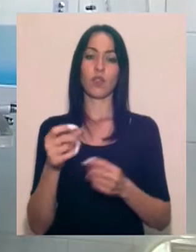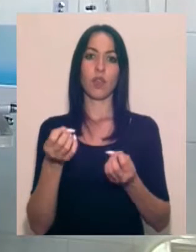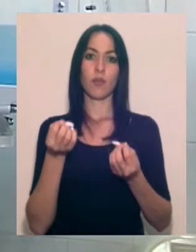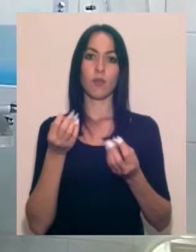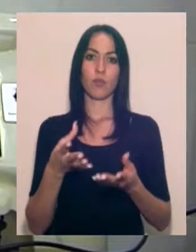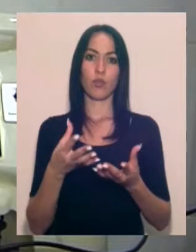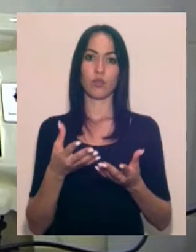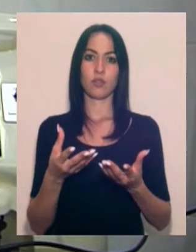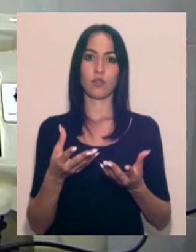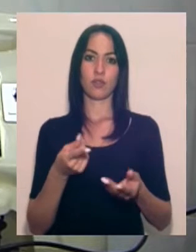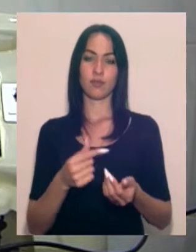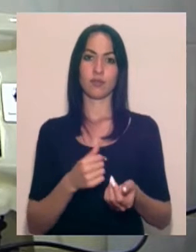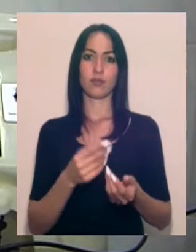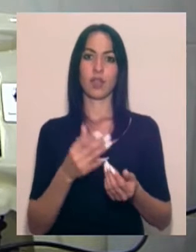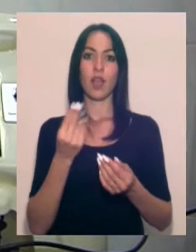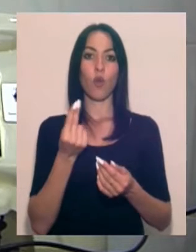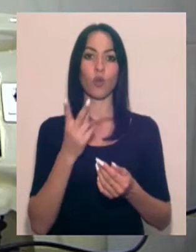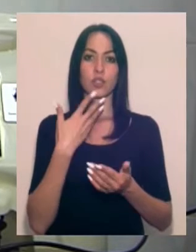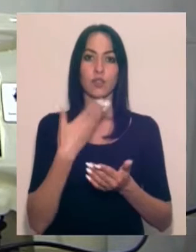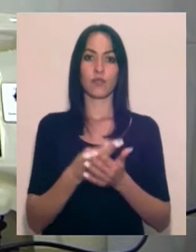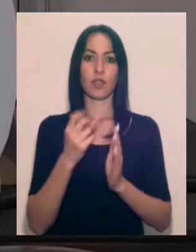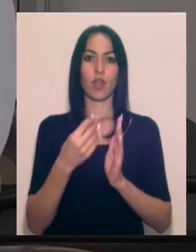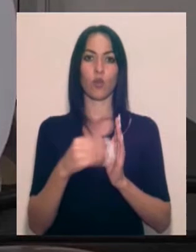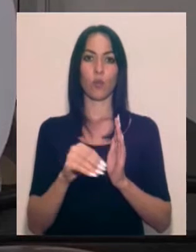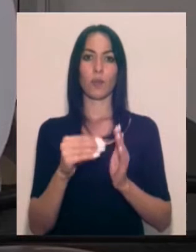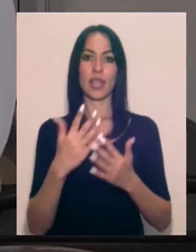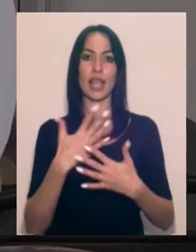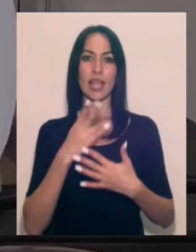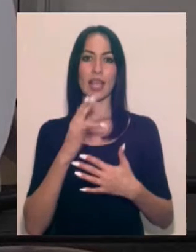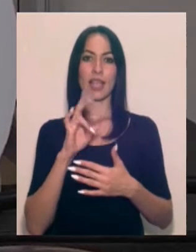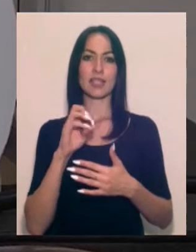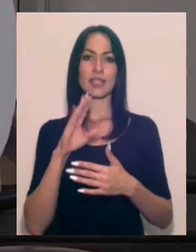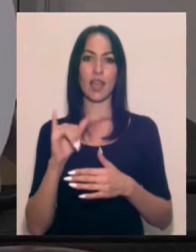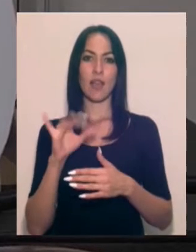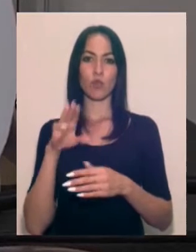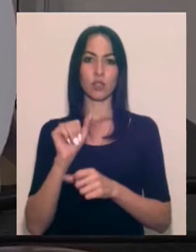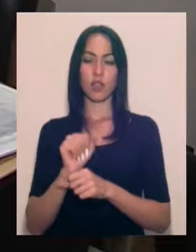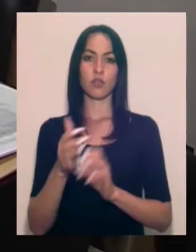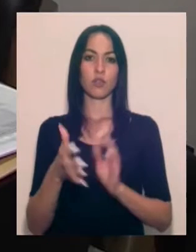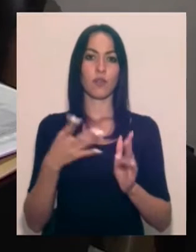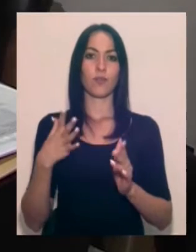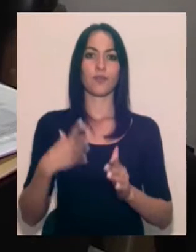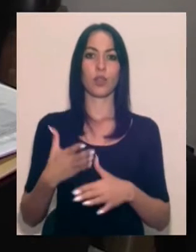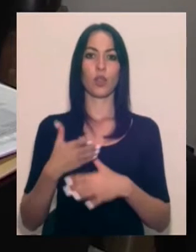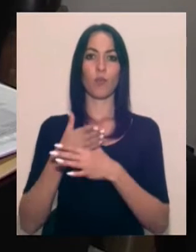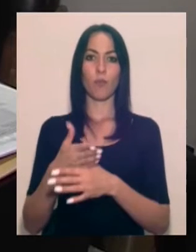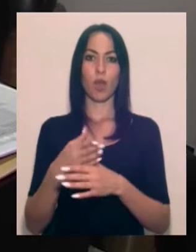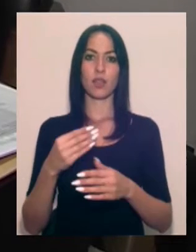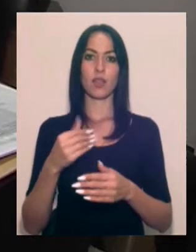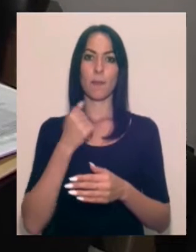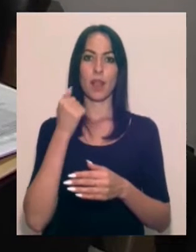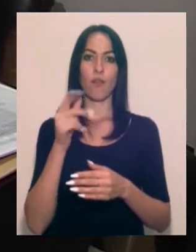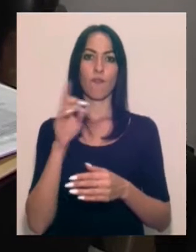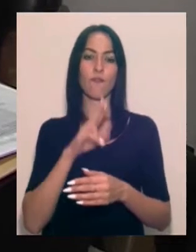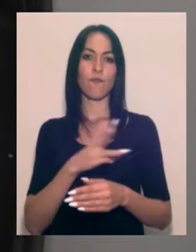Власних коштів у медичного закладу на придбання кисневої станції не вистачає. Тому допомагає збирати необхідну суму благодійний фонд «Корпорація Монстрів»,